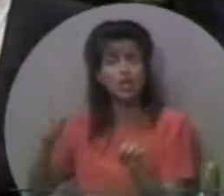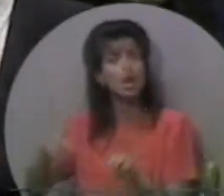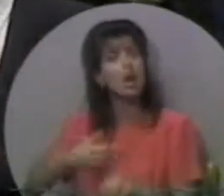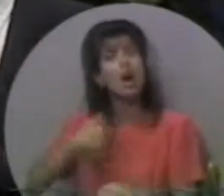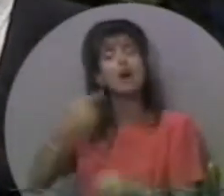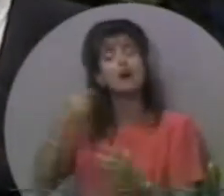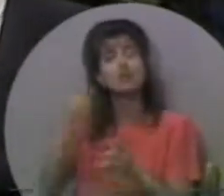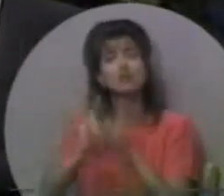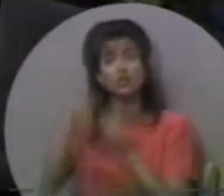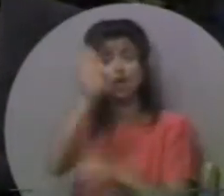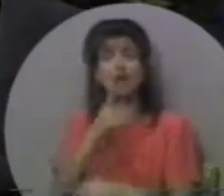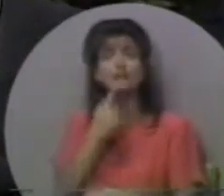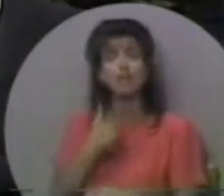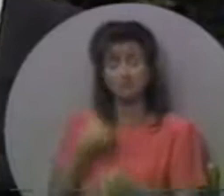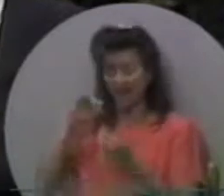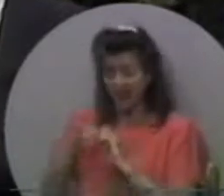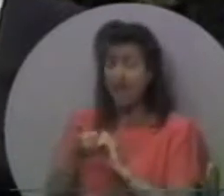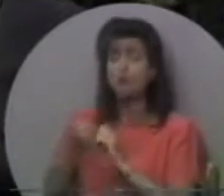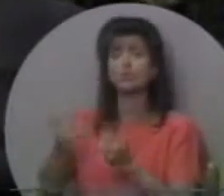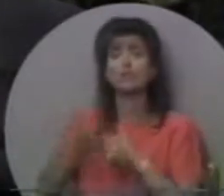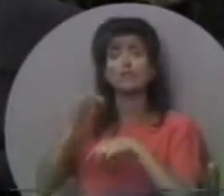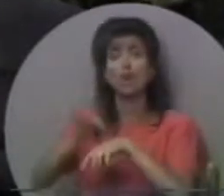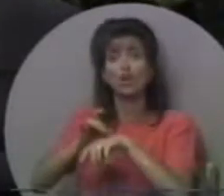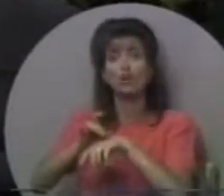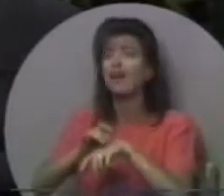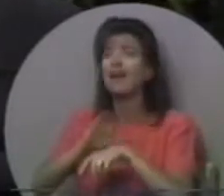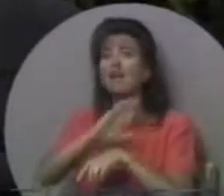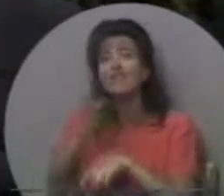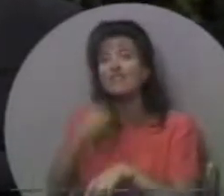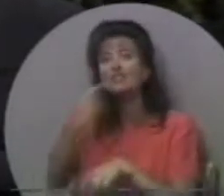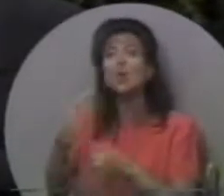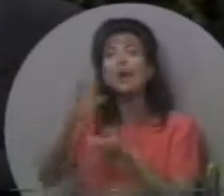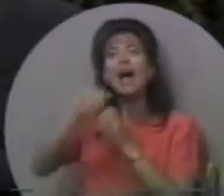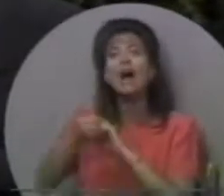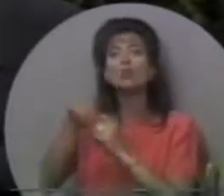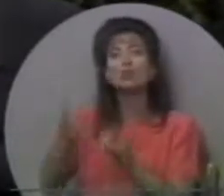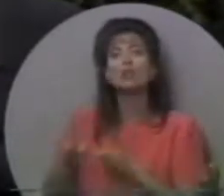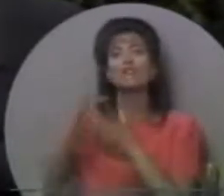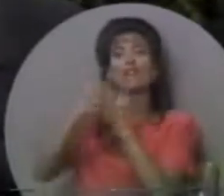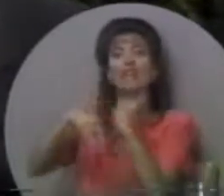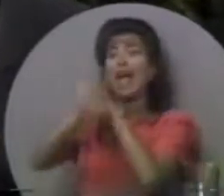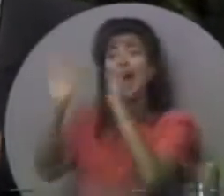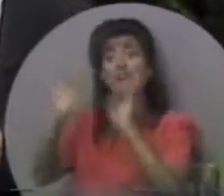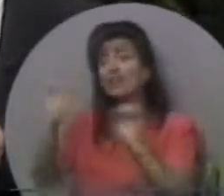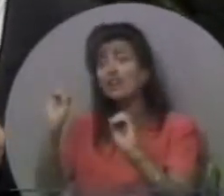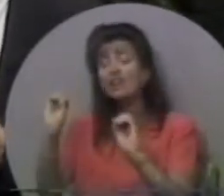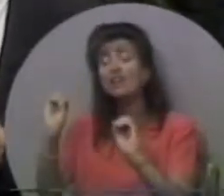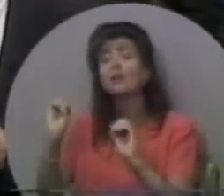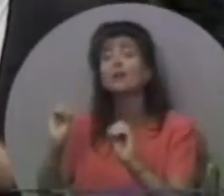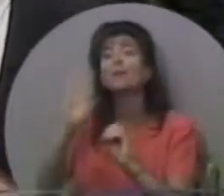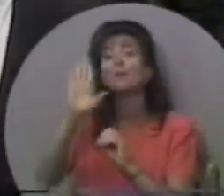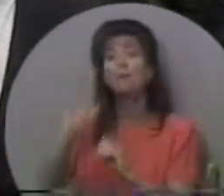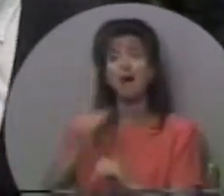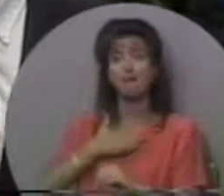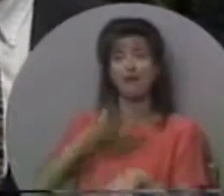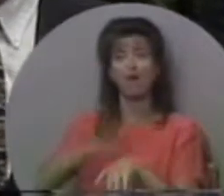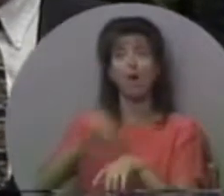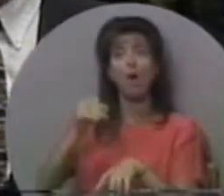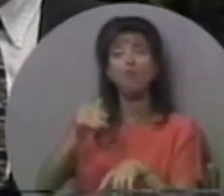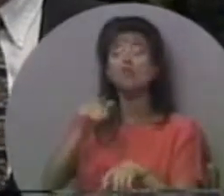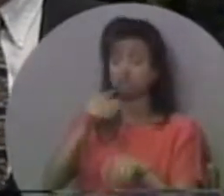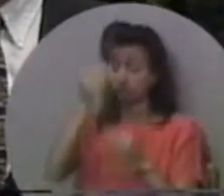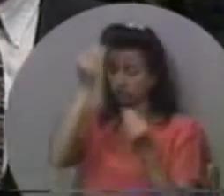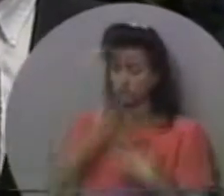Мені сказано, як жити на землі. Мені ніколи не говорили, як жити на небесах. Але я покликаний...